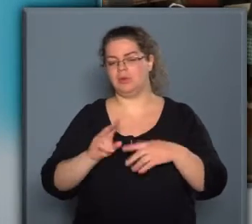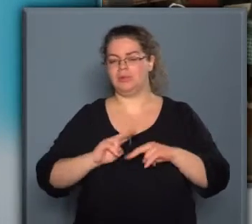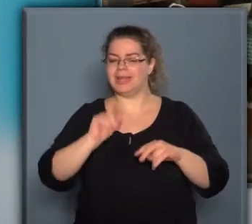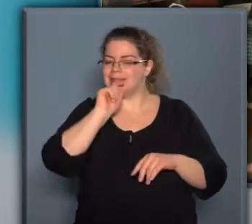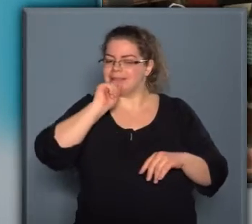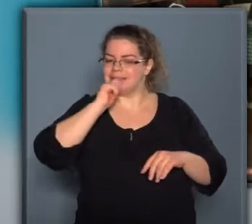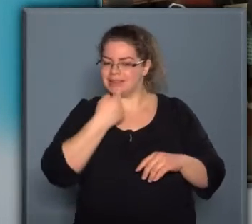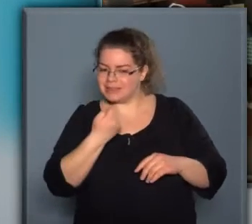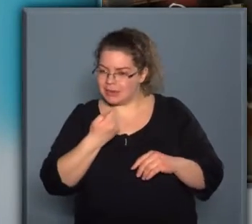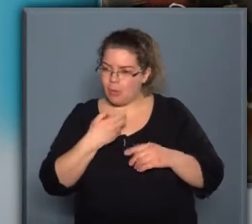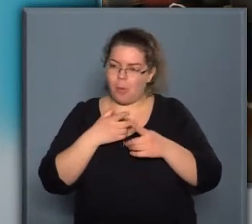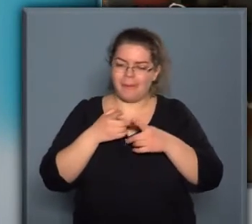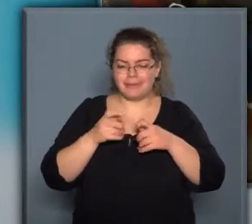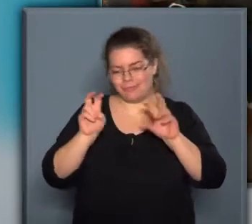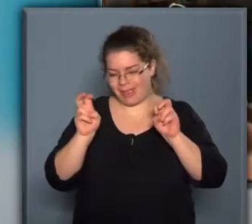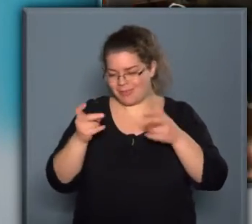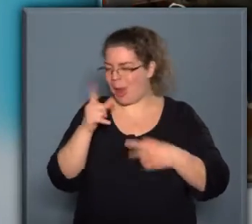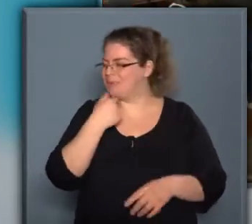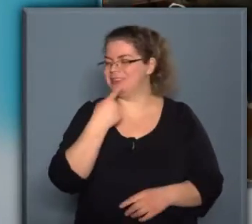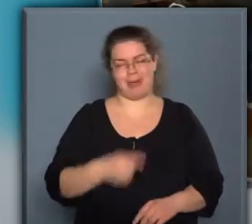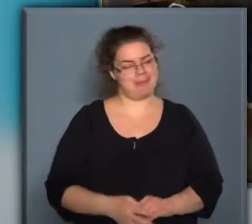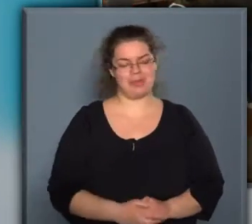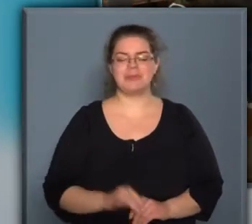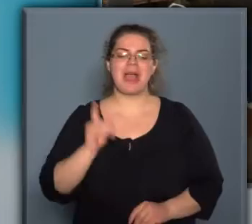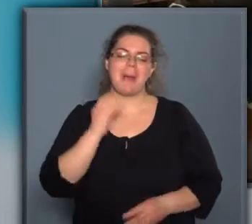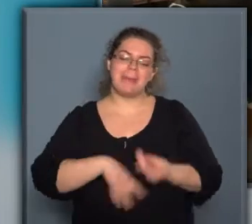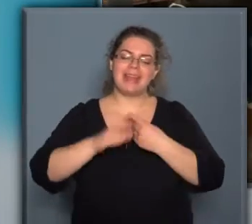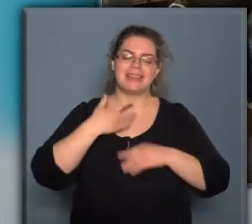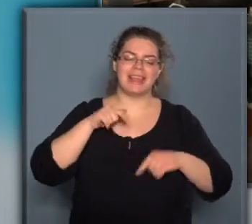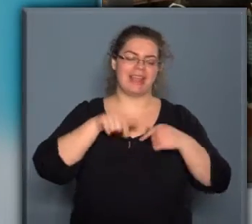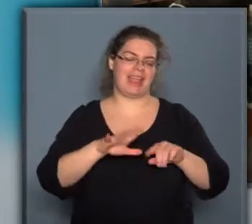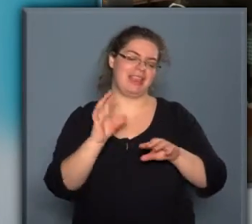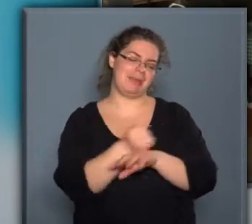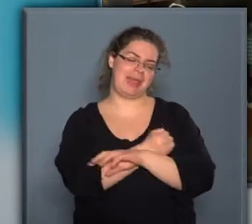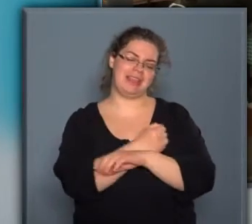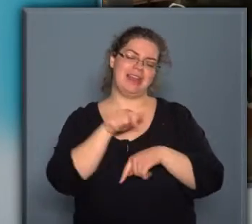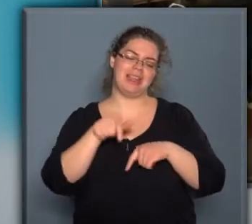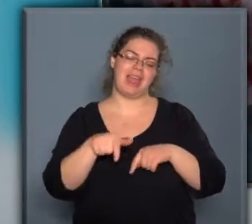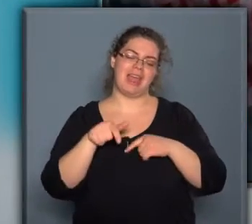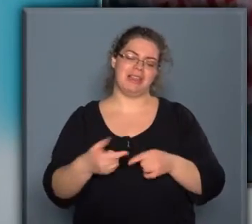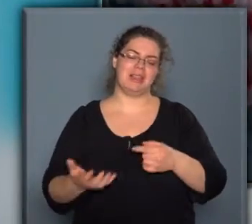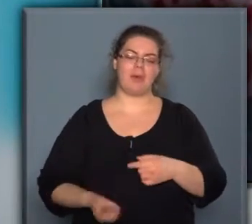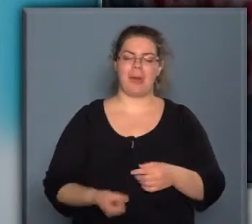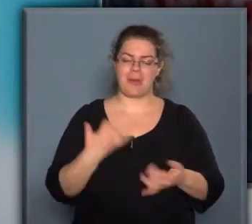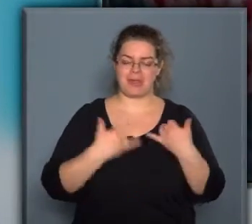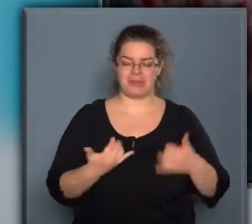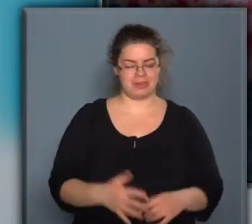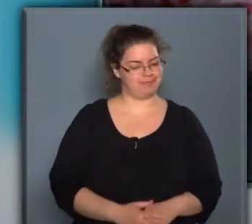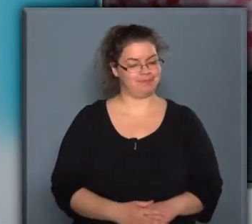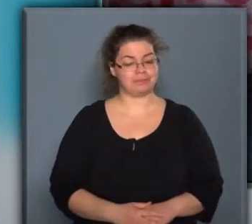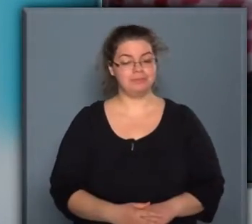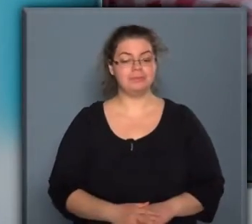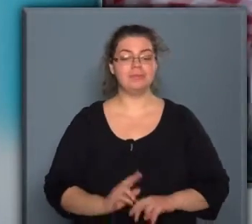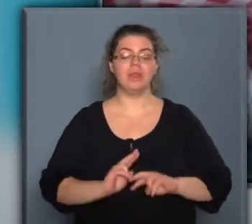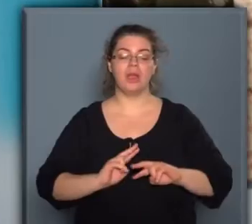illetve van egy titkos fegyverünk, amit nem mondunk el, mert szeretnénk ezzel megnyerni ezt a kolbász versenyt. Van egy